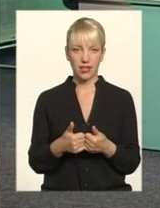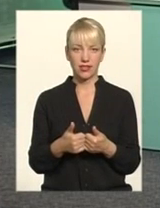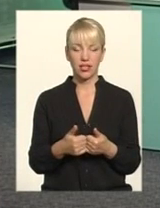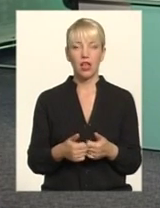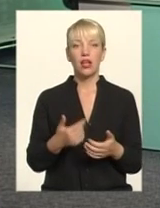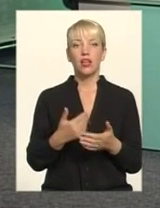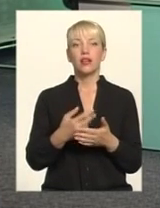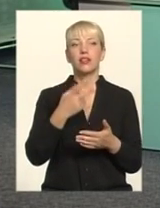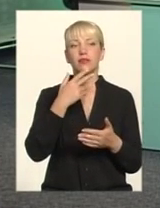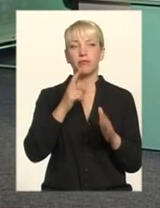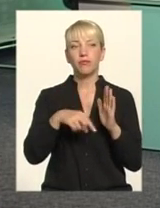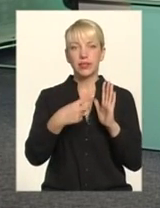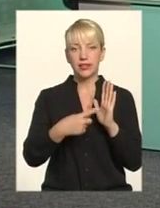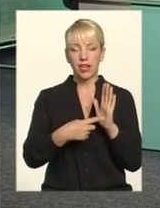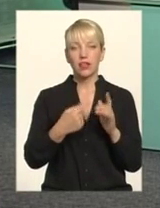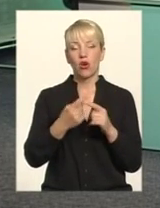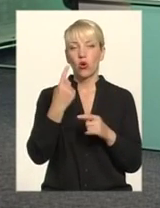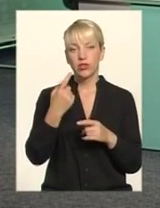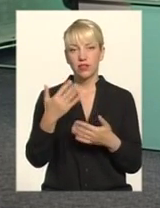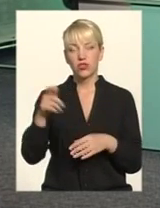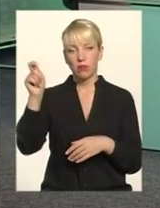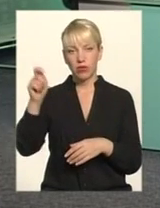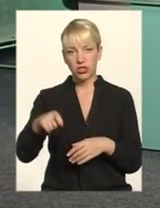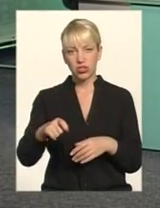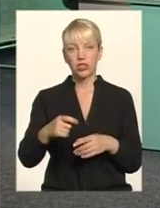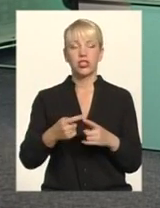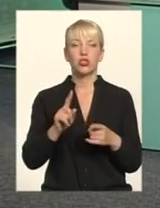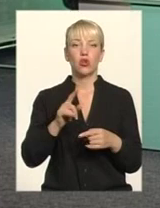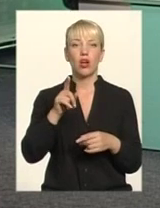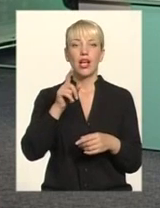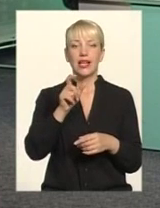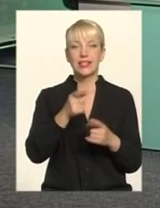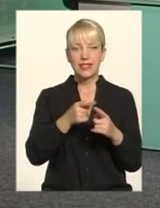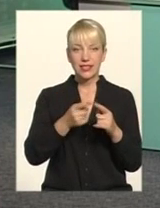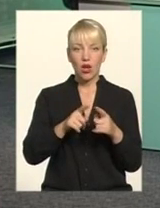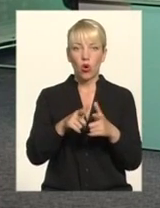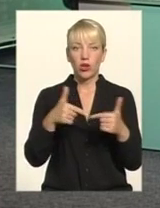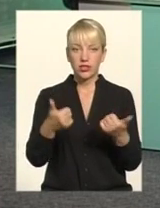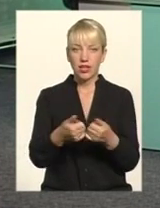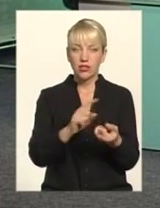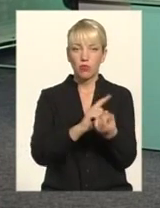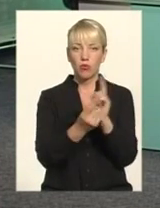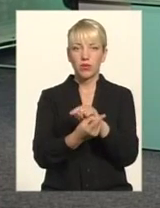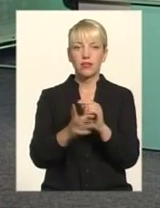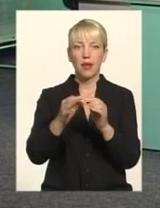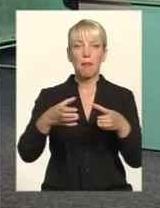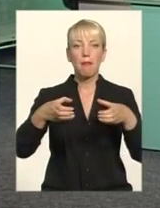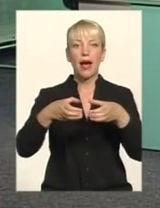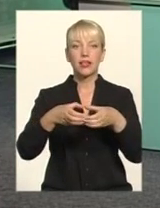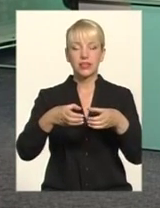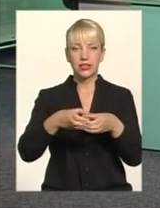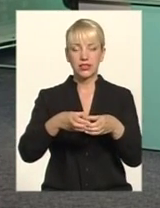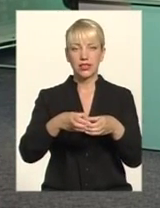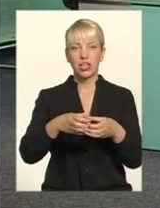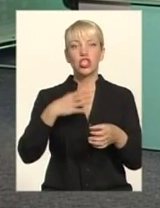прийшли начебто як громадські організації вже знати, яком на те, що вони стануть політичними партіями Чекаючи лише закону